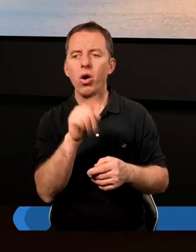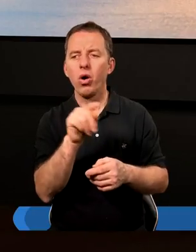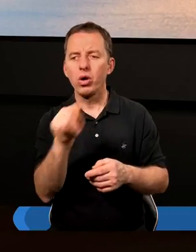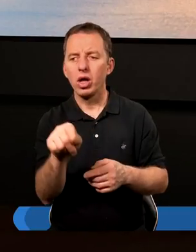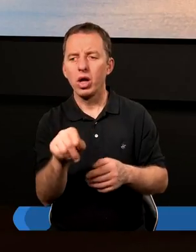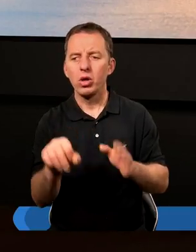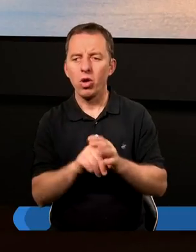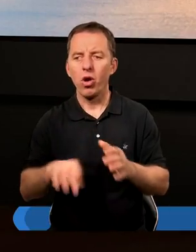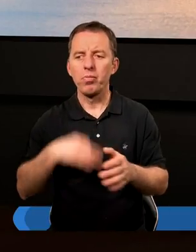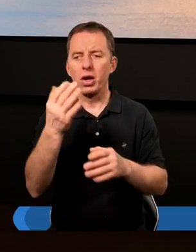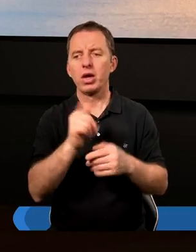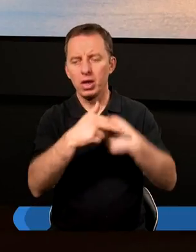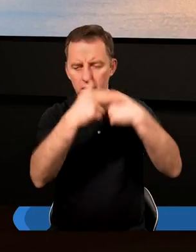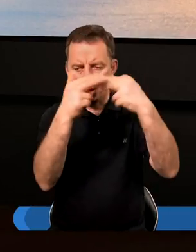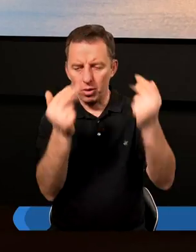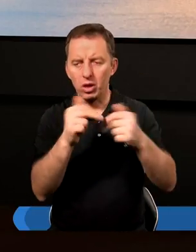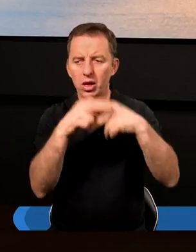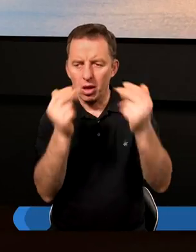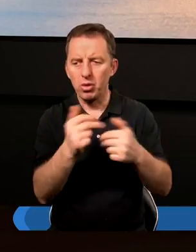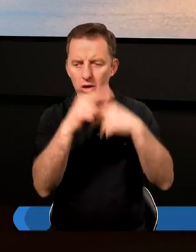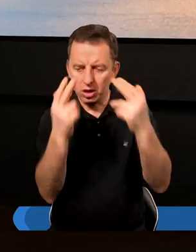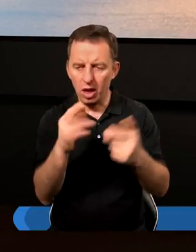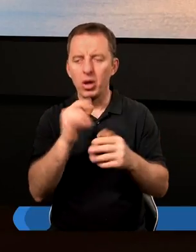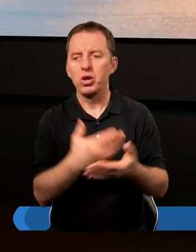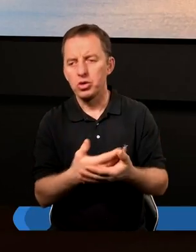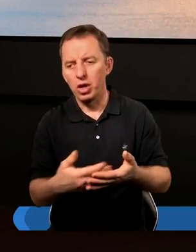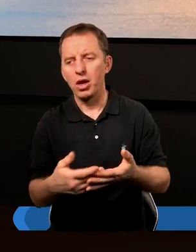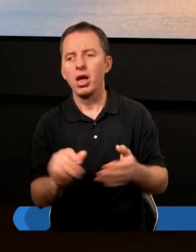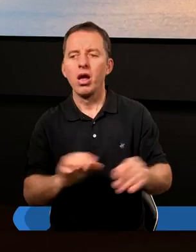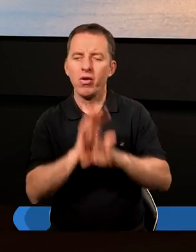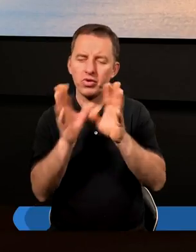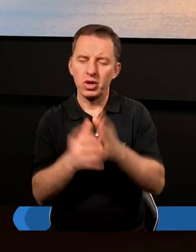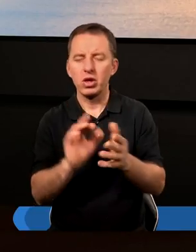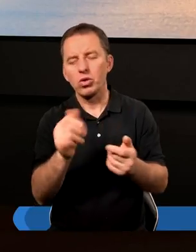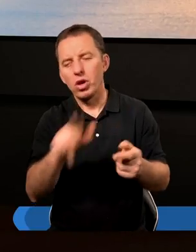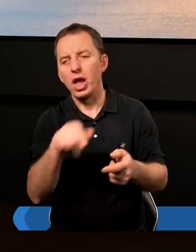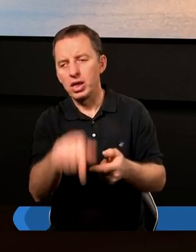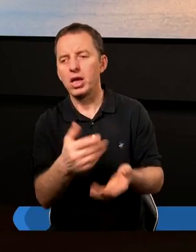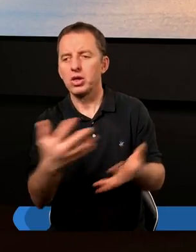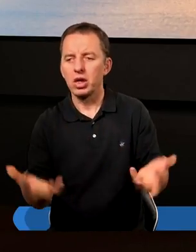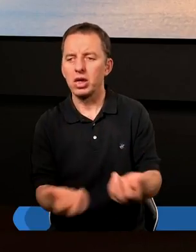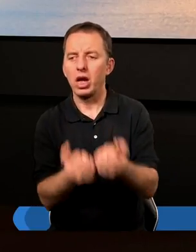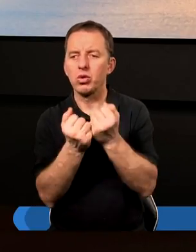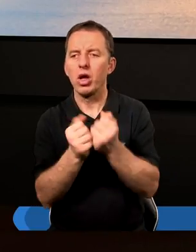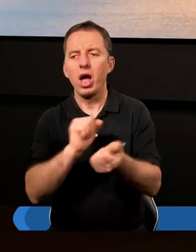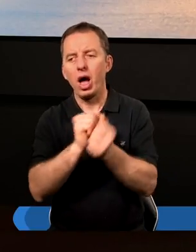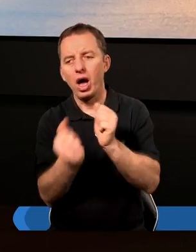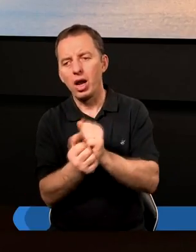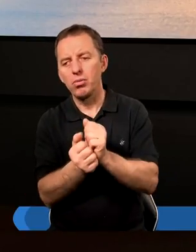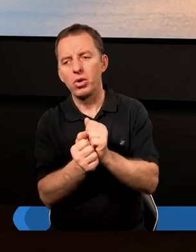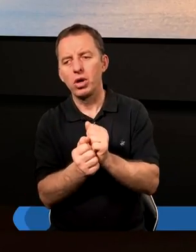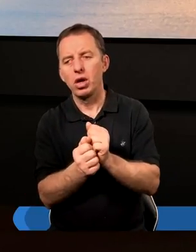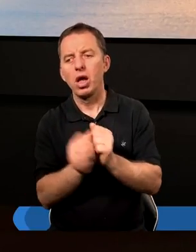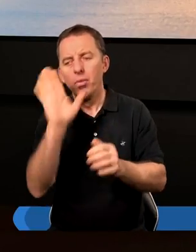do Pana należą niebiosa, niebiosa niebios, ziemia i wszystko, co na niej się znajduje. Albo